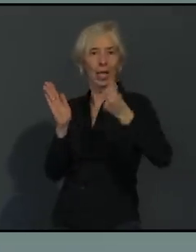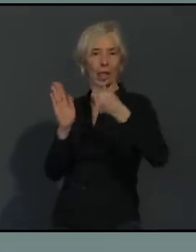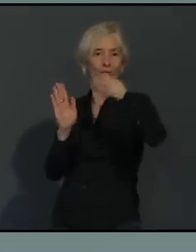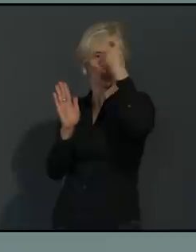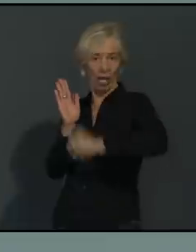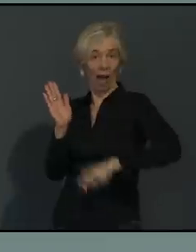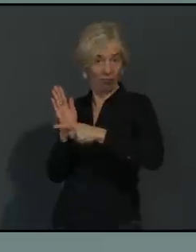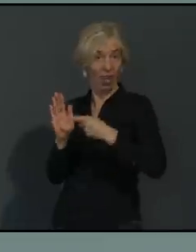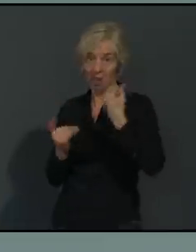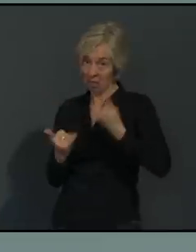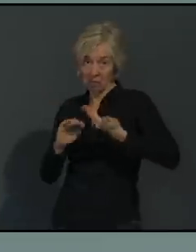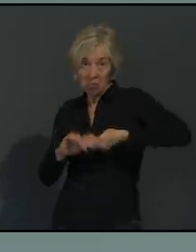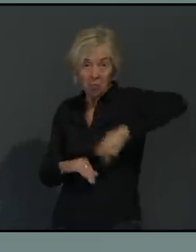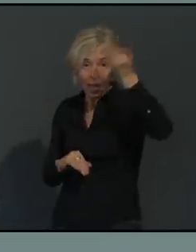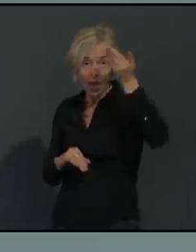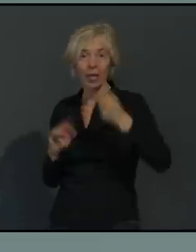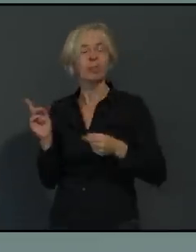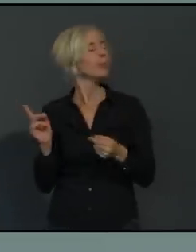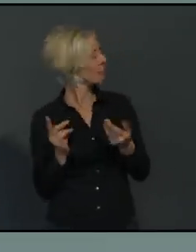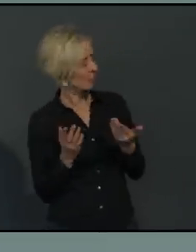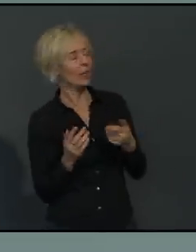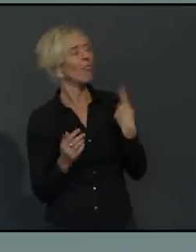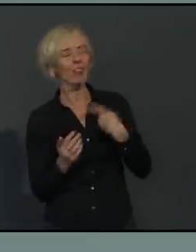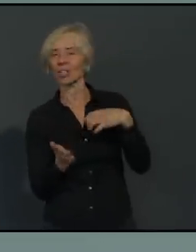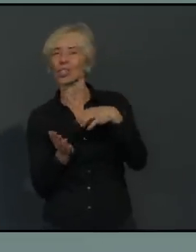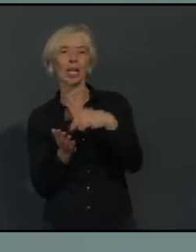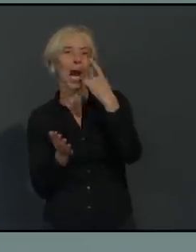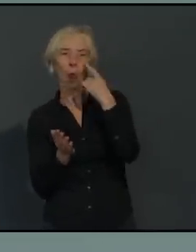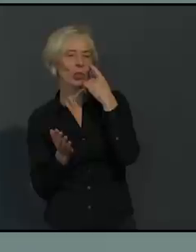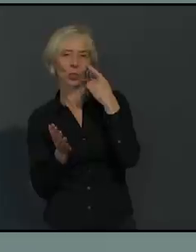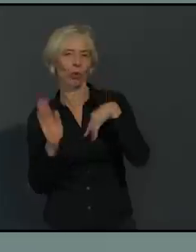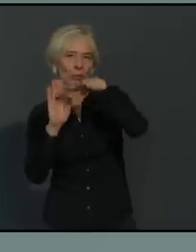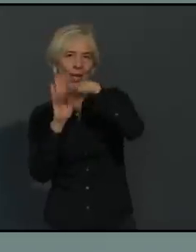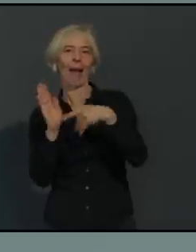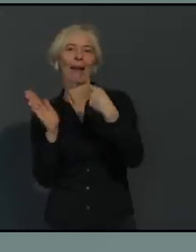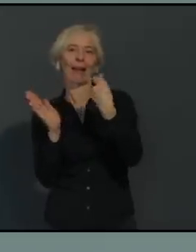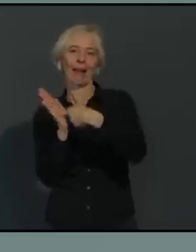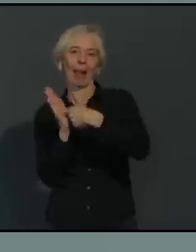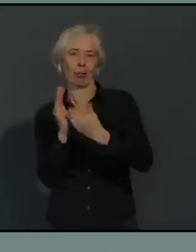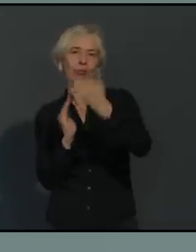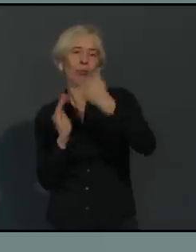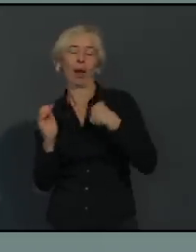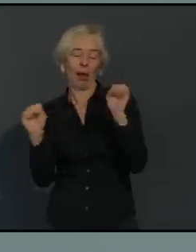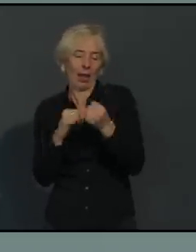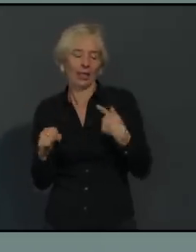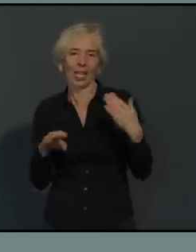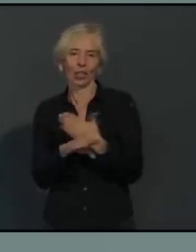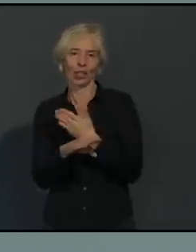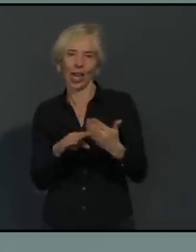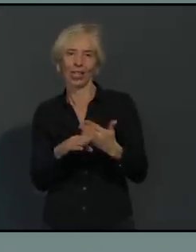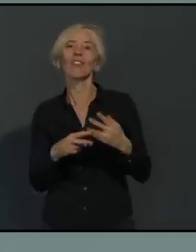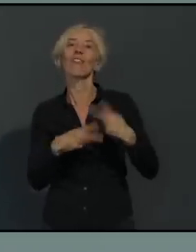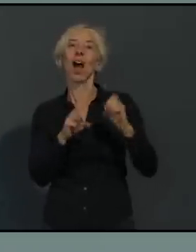Infektionsschutzmaßnahmenverordnung festgelegt ist durch den Freistaat Bayern. Und da gibt sich eben dann eine Bandbreite, wie hoch die Bußgelder